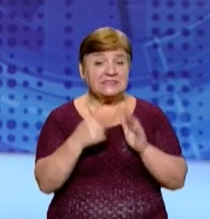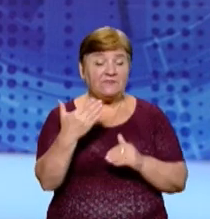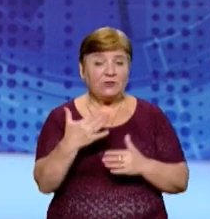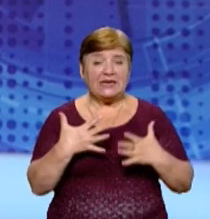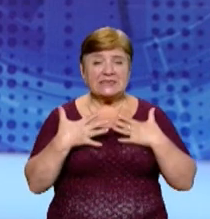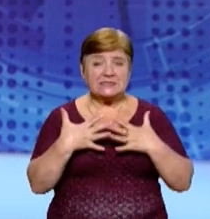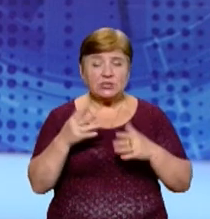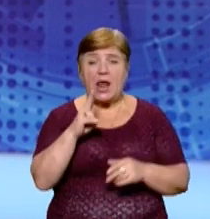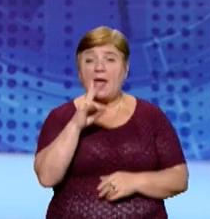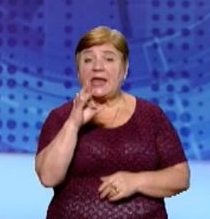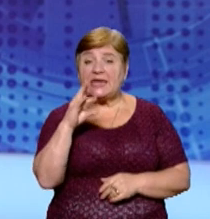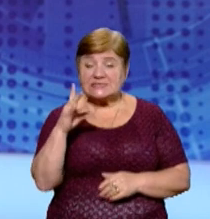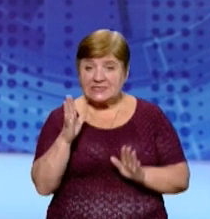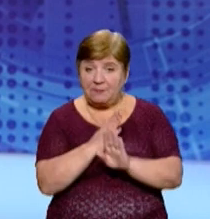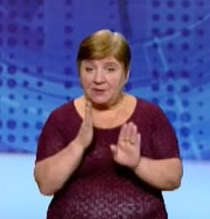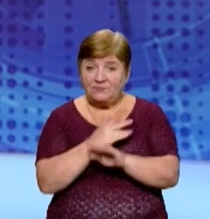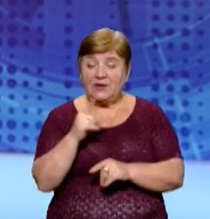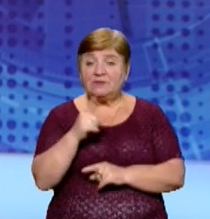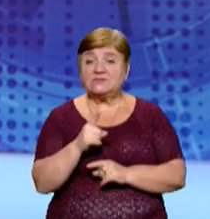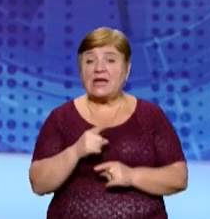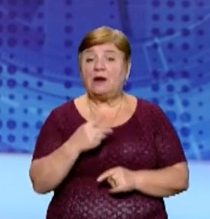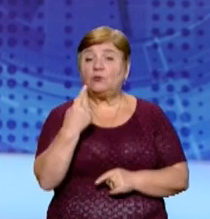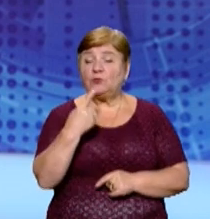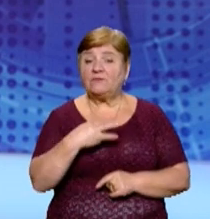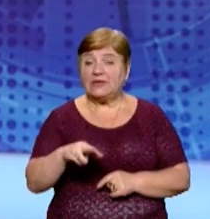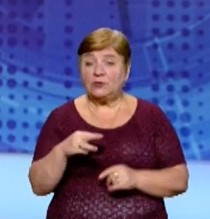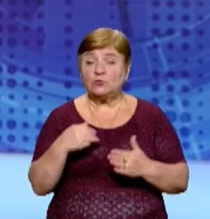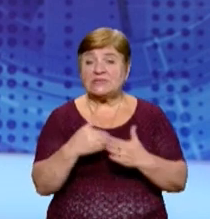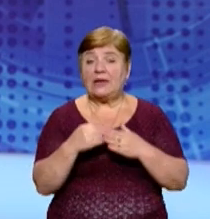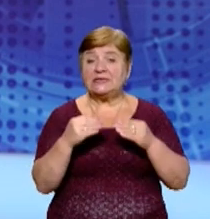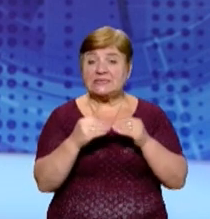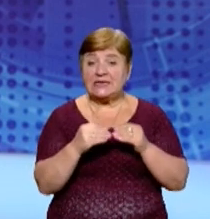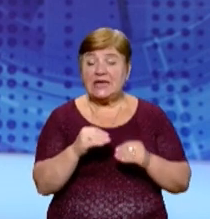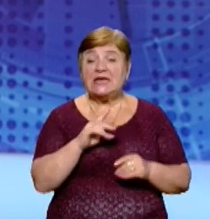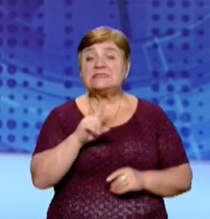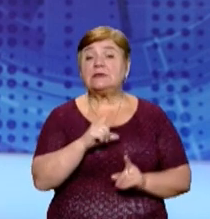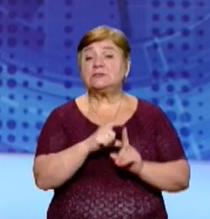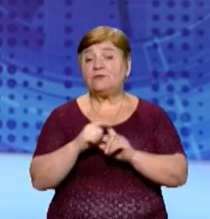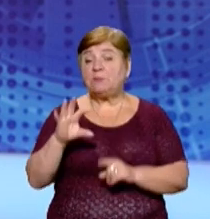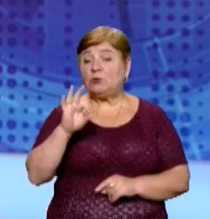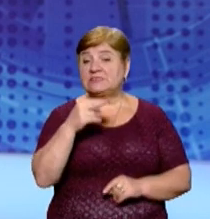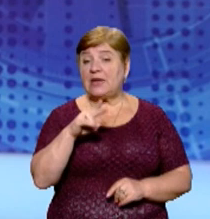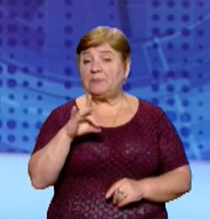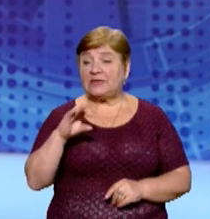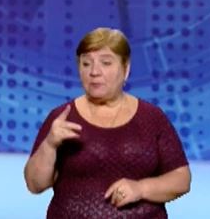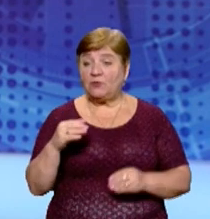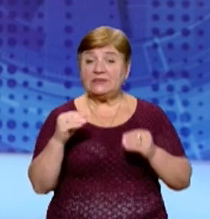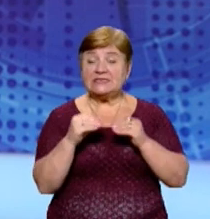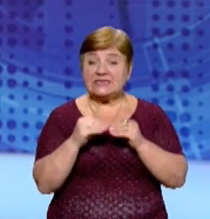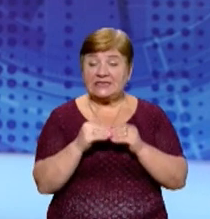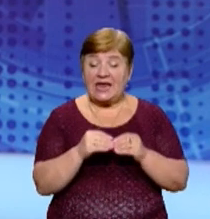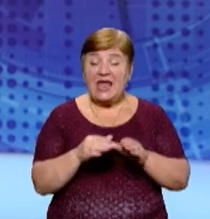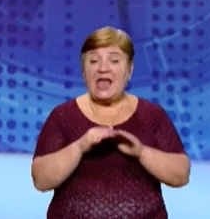насичують організм киснем залежно від стану – від літра за хвилину до десяти. За словами Олексія Петрова, у середньому 10